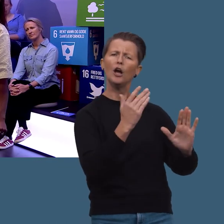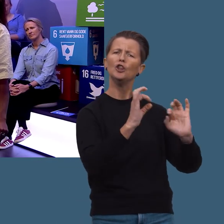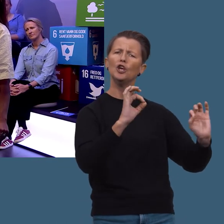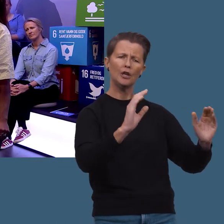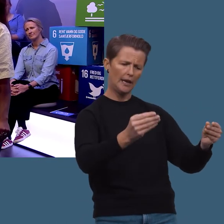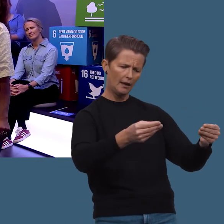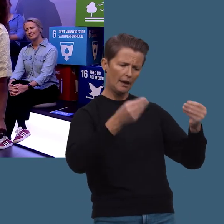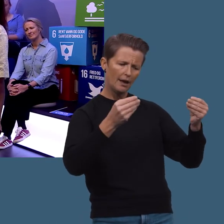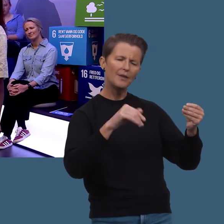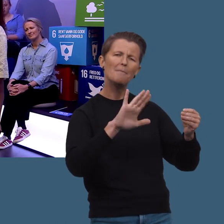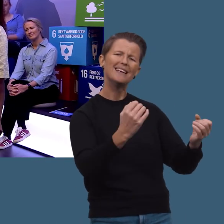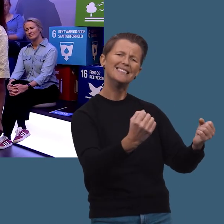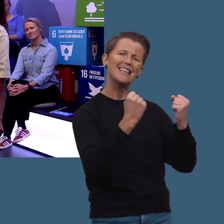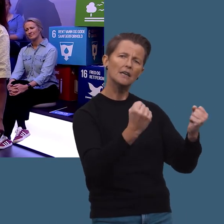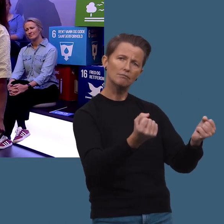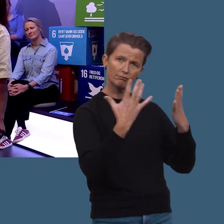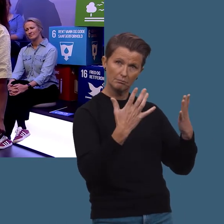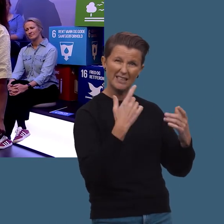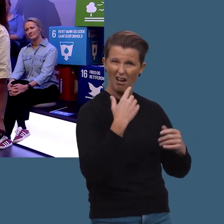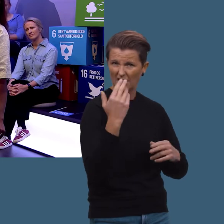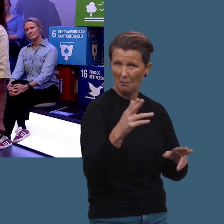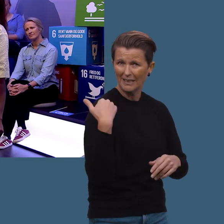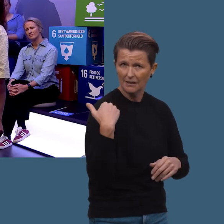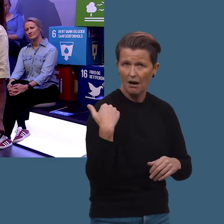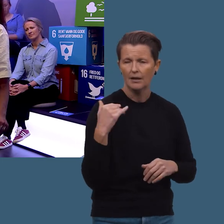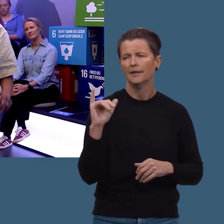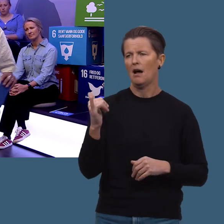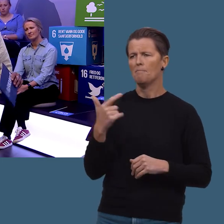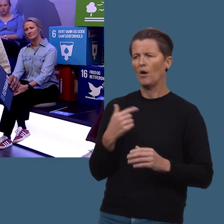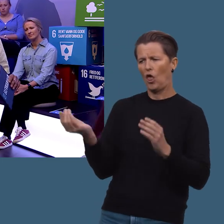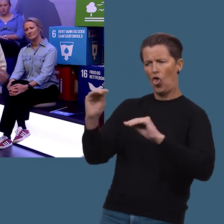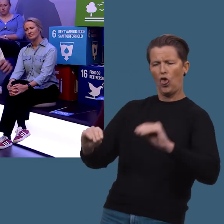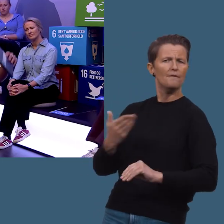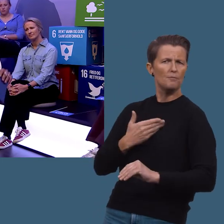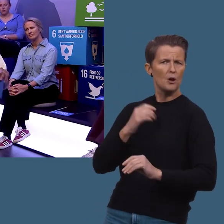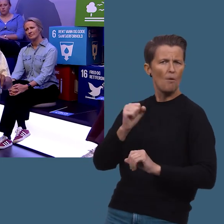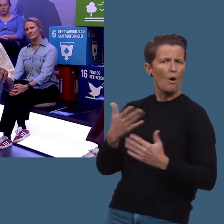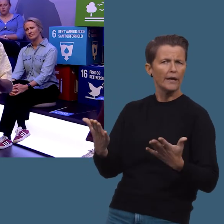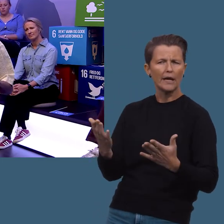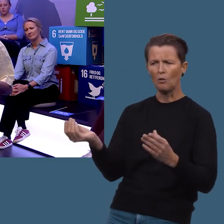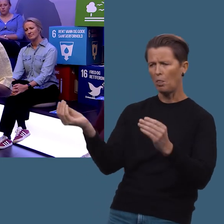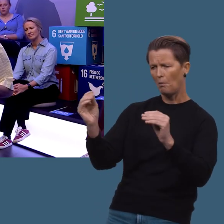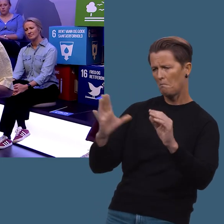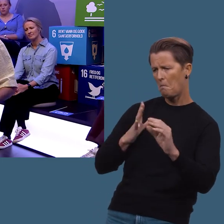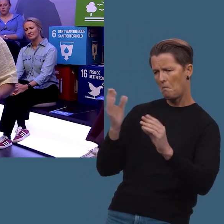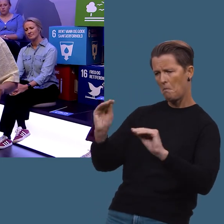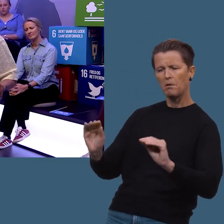tydelig da. For da blir det også mye sterkere, som jeg fortalte i sted. Ikke sant? Du skal ikke lage for mye fløff, liksom. Men bare